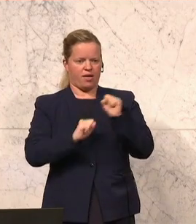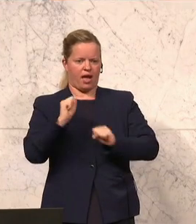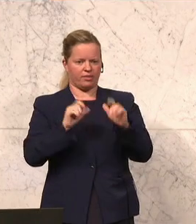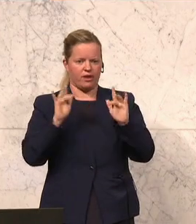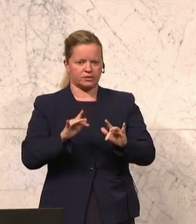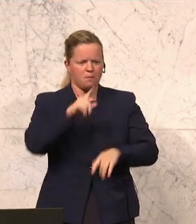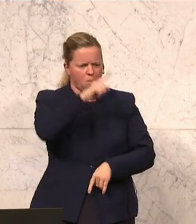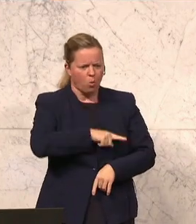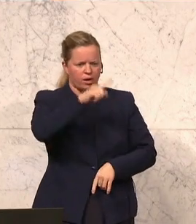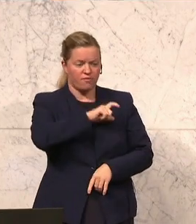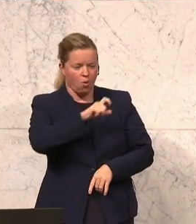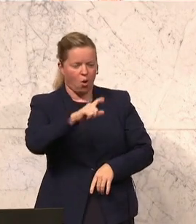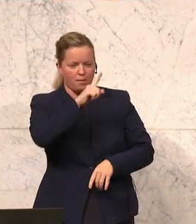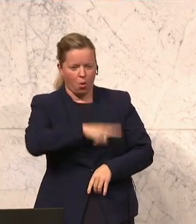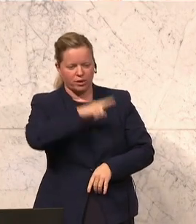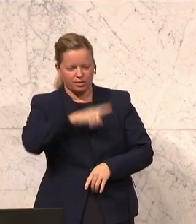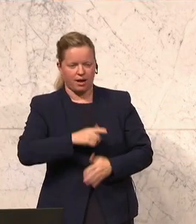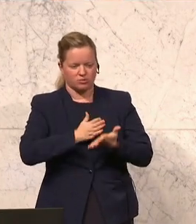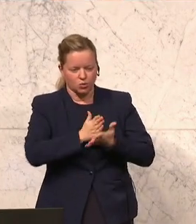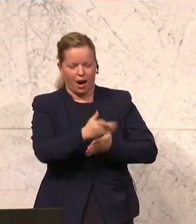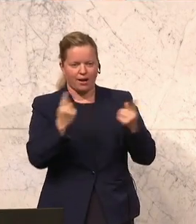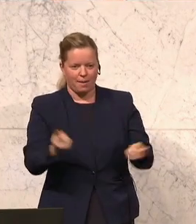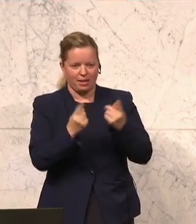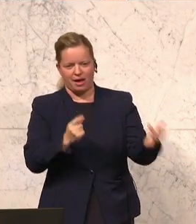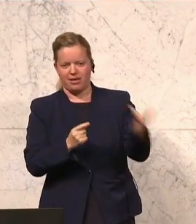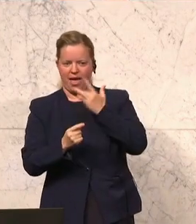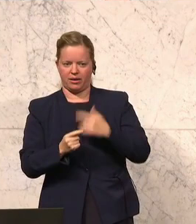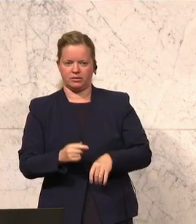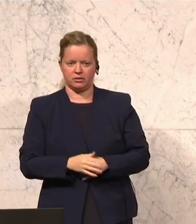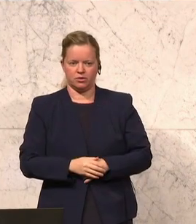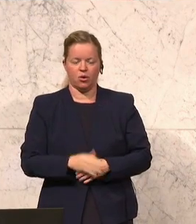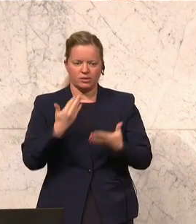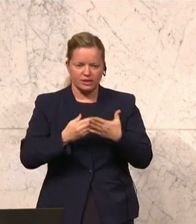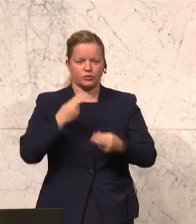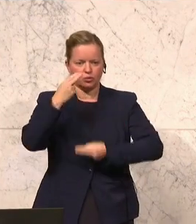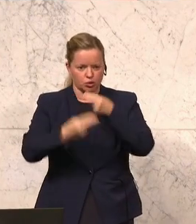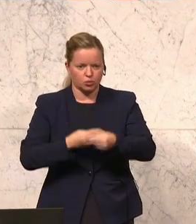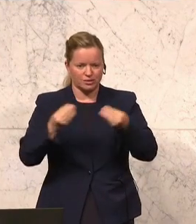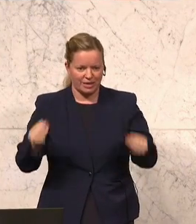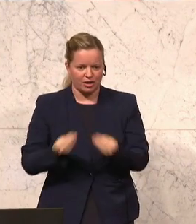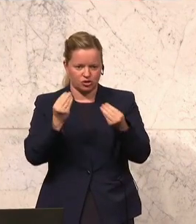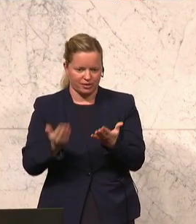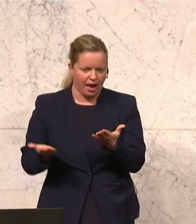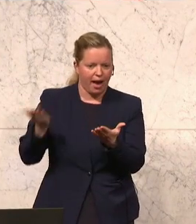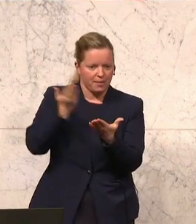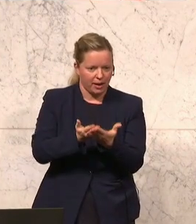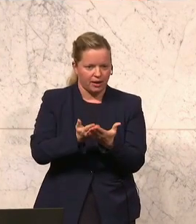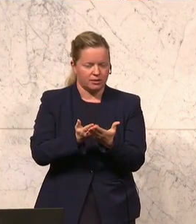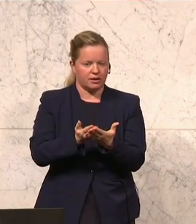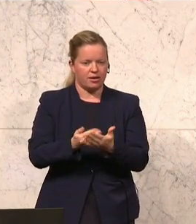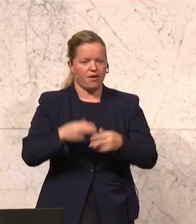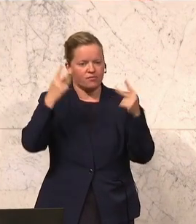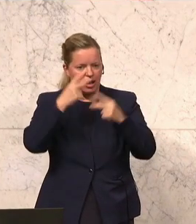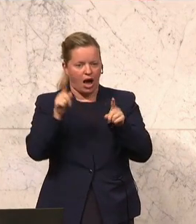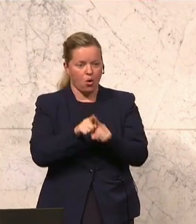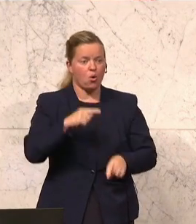monatelange, wochenlange Kampagne, die gegen uns geführt wird und wir bringen diesen Untersuchungsgegenstand ein, damit wir natürlich auch